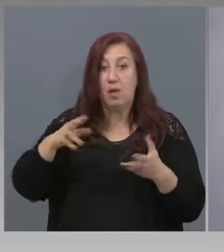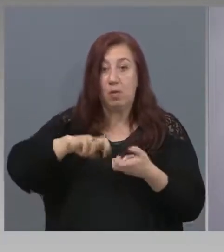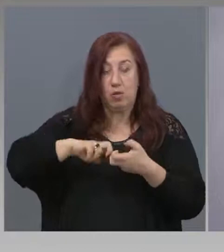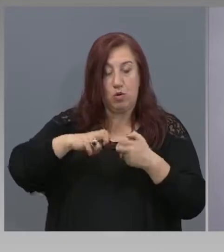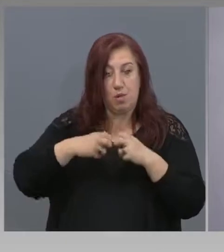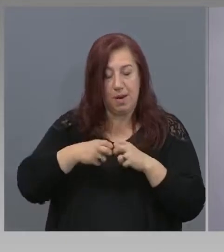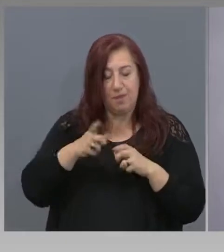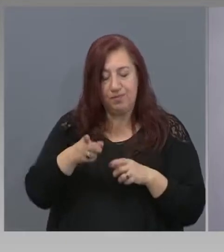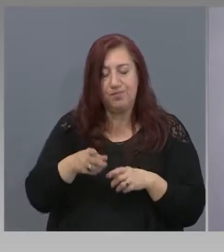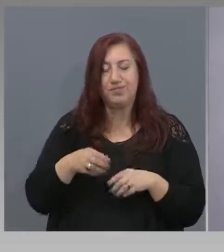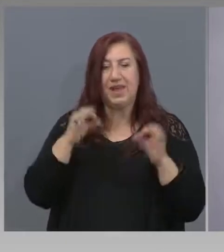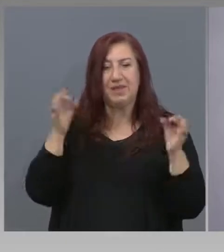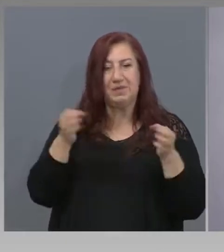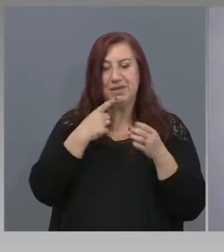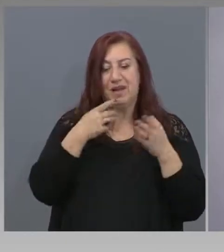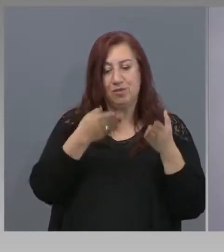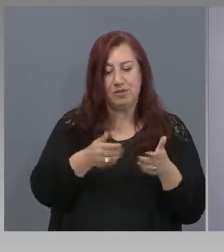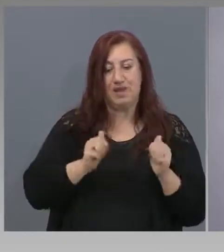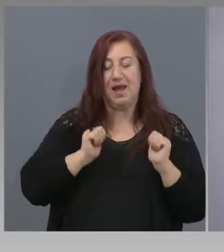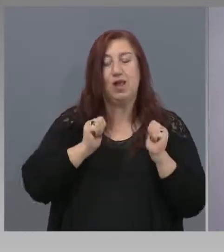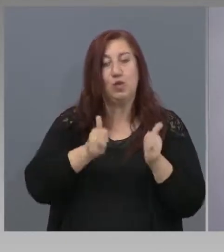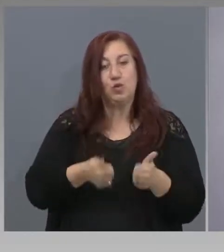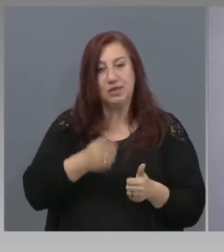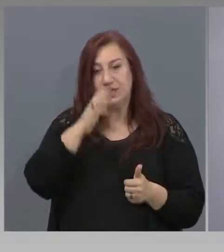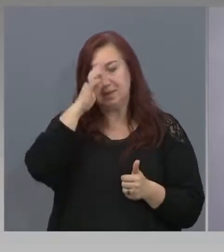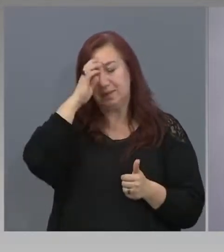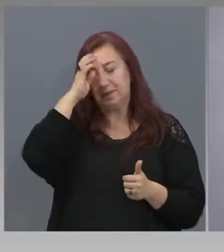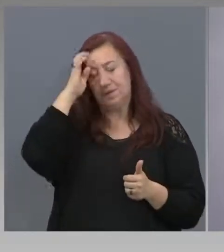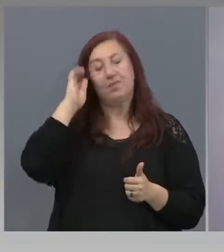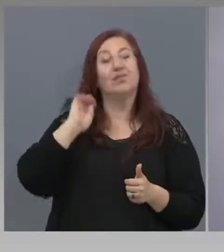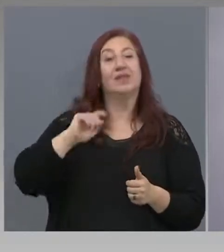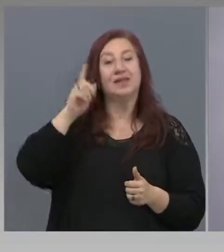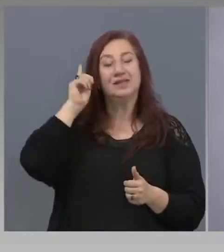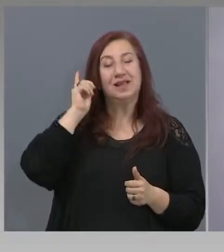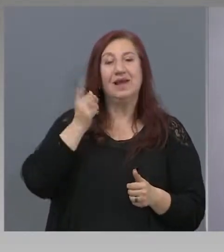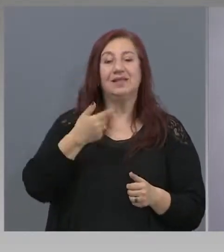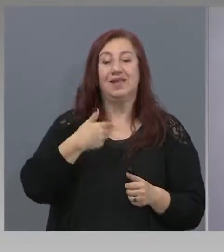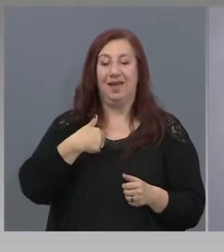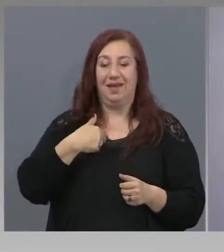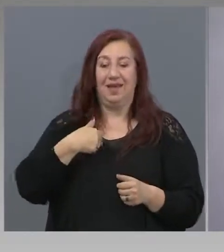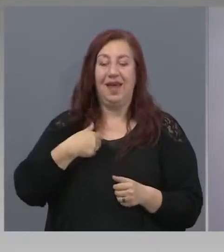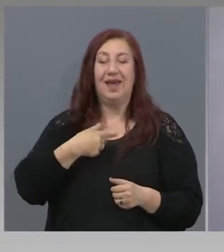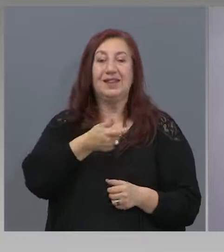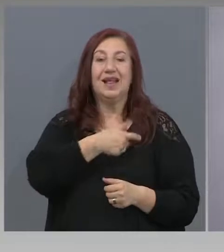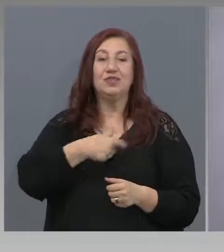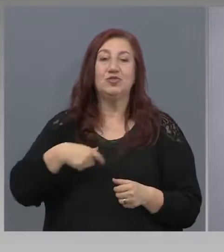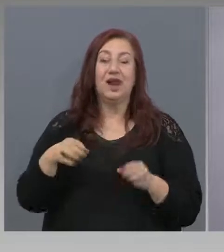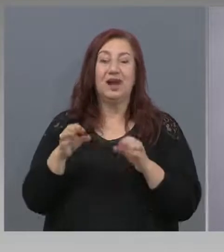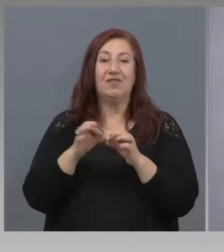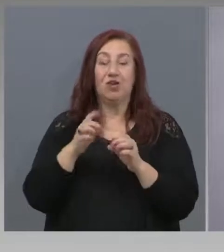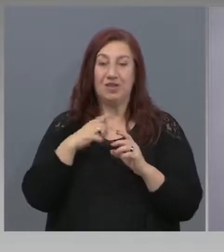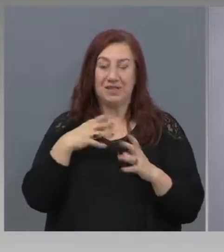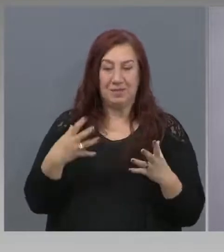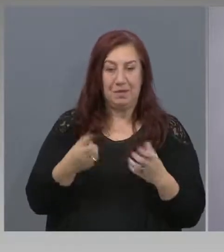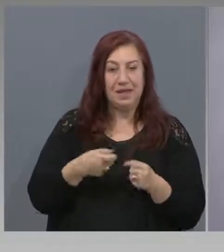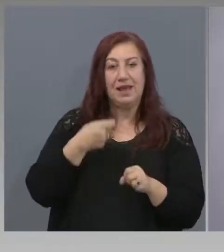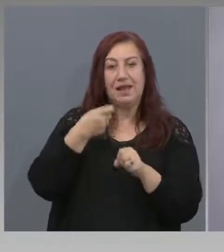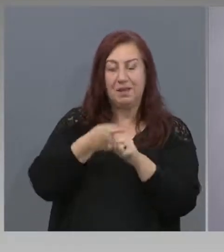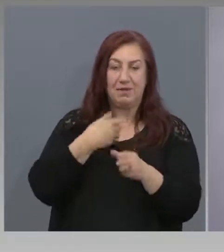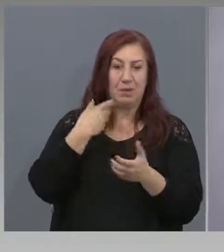отношение на туризма, знаете, че и ФСБ, и ВМРО направиха предложения. Както каза и колегата Дончев,